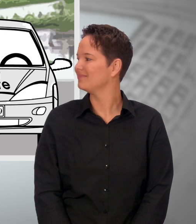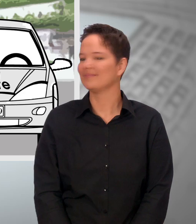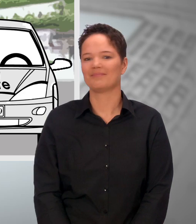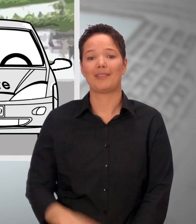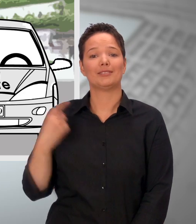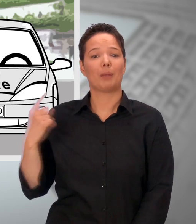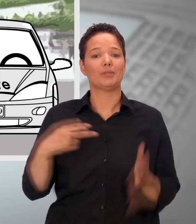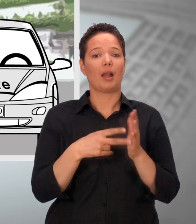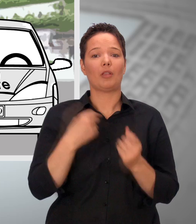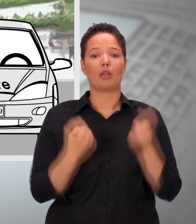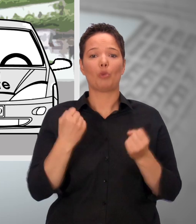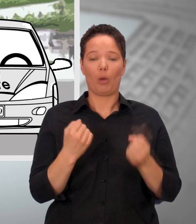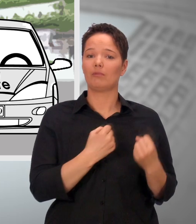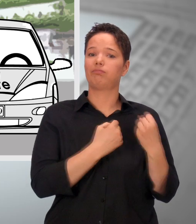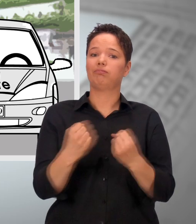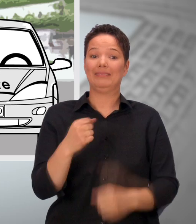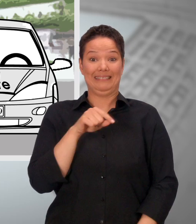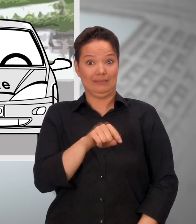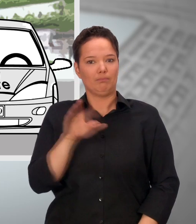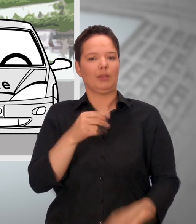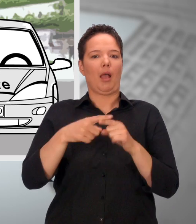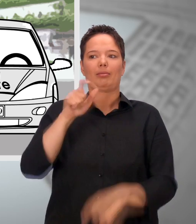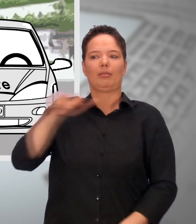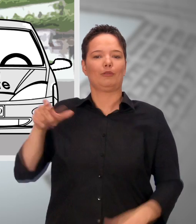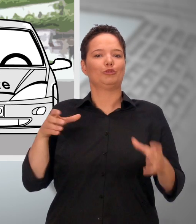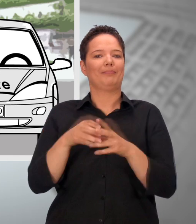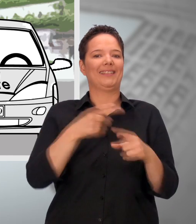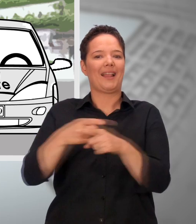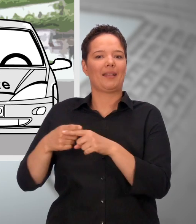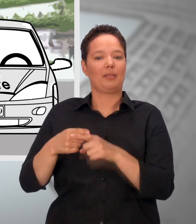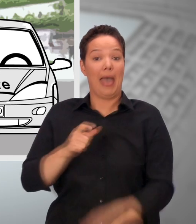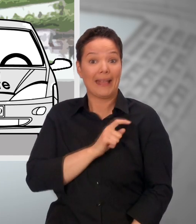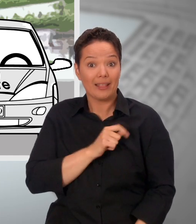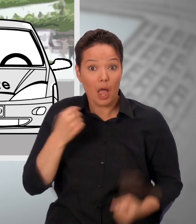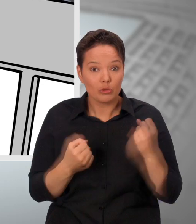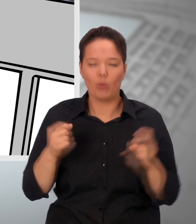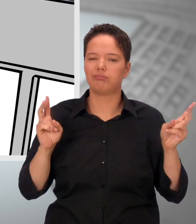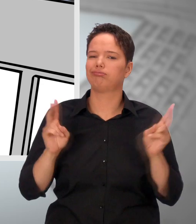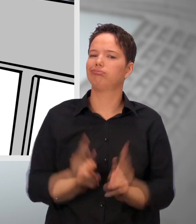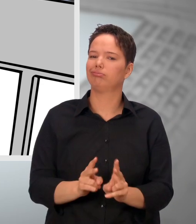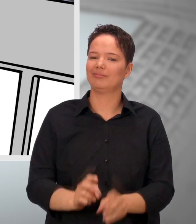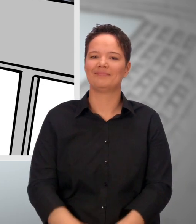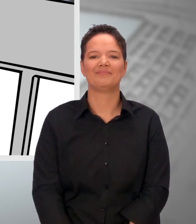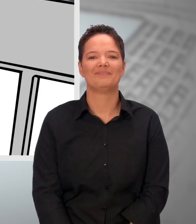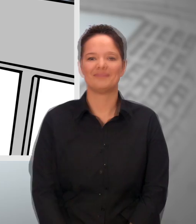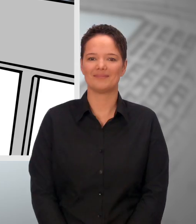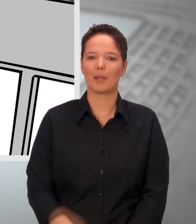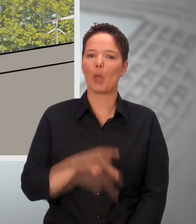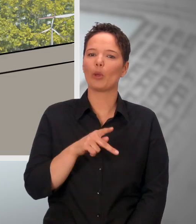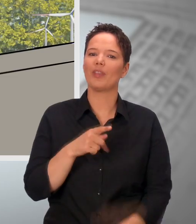Er selbst steigt auf das Carsharing-Elektroauto um. Ein eigenes Auto hat heute kaum einer mehr.